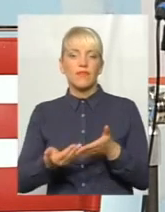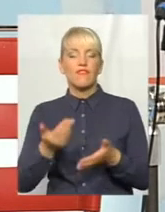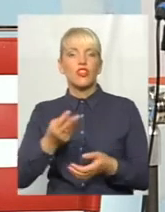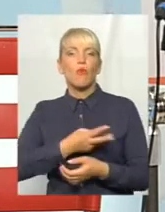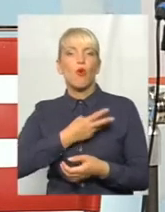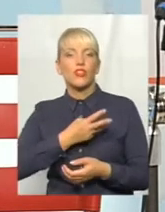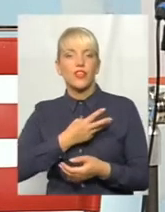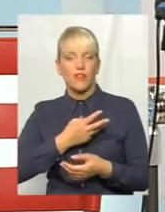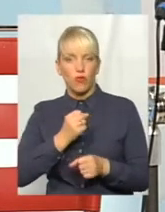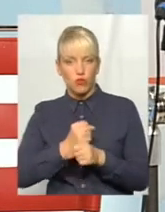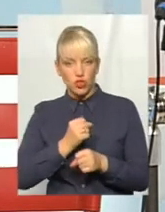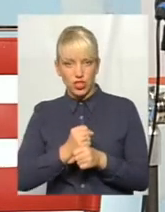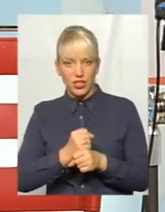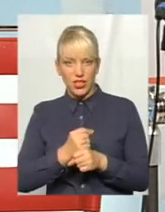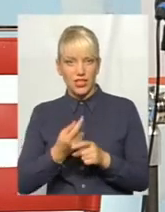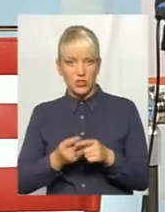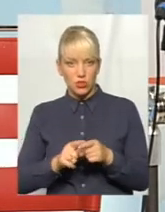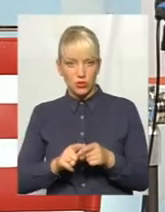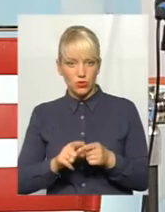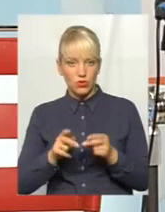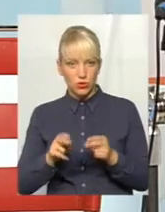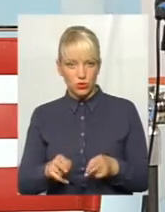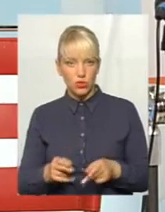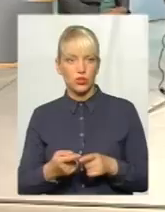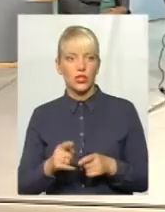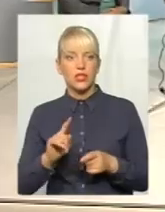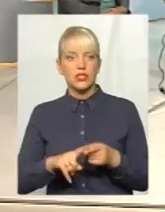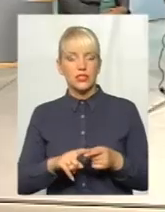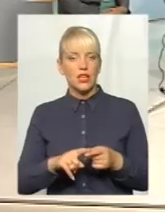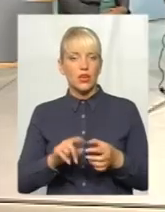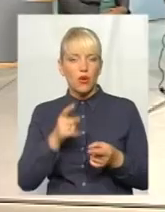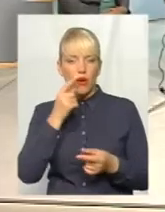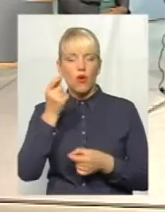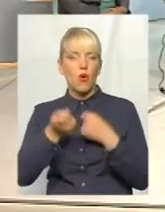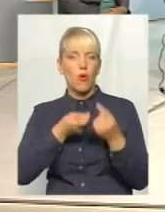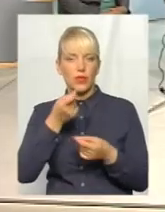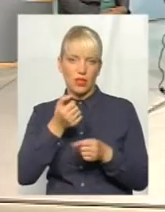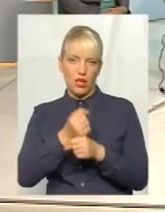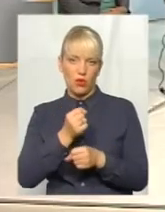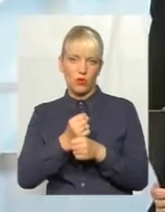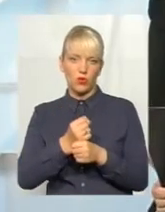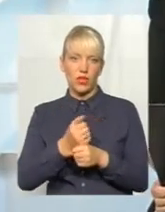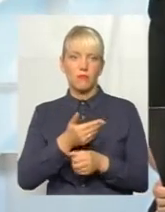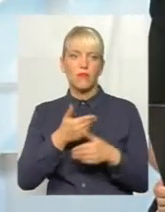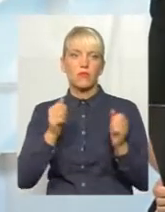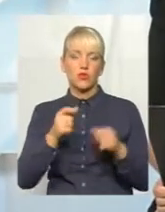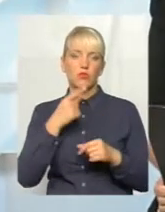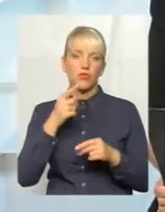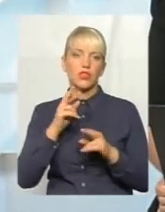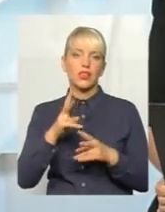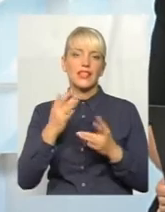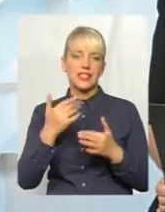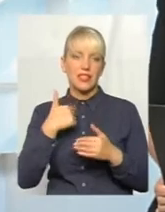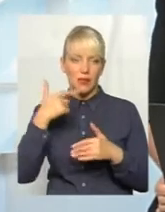наслідків, причини наслідкової визвати. Тобто це кропецька робота, я вважаю. Тобто ми можемо говорити, наскільки я вас правильно